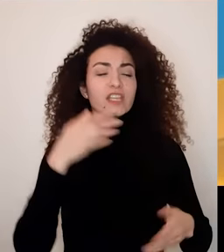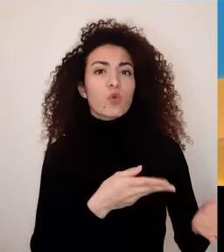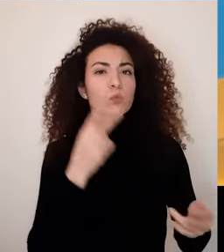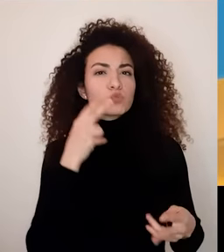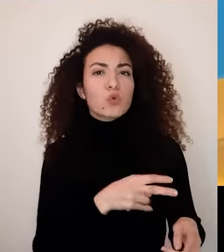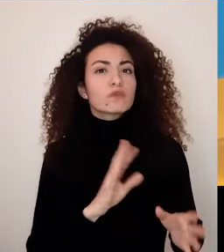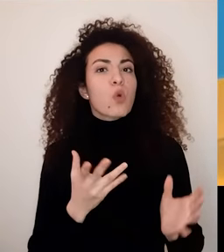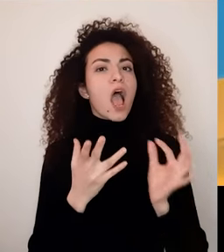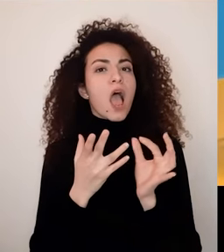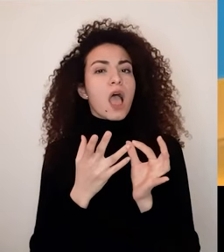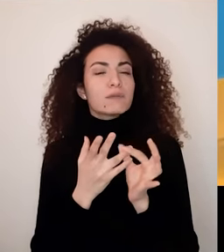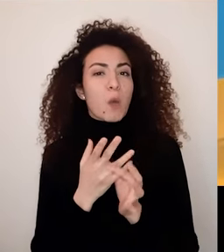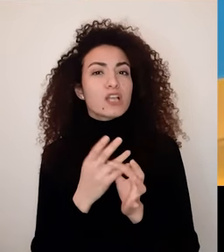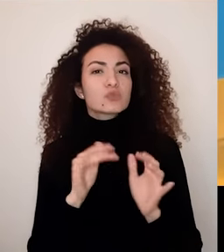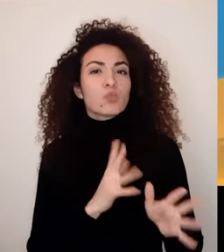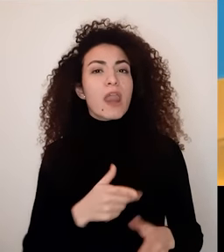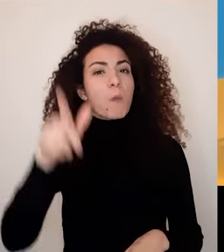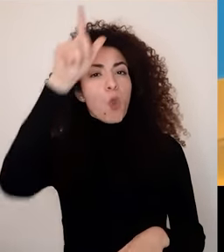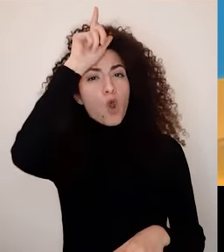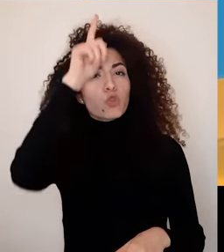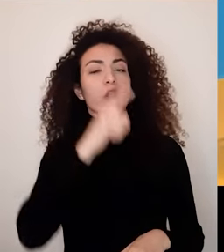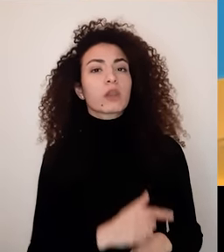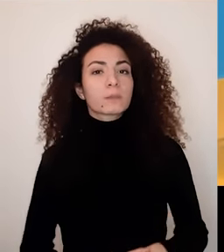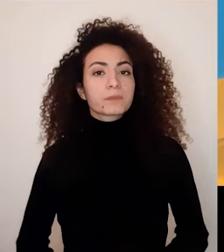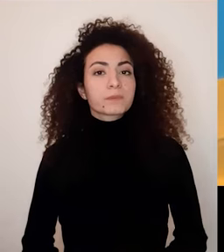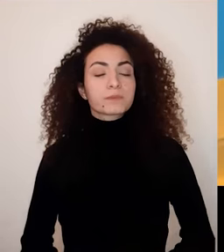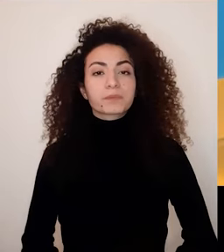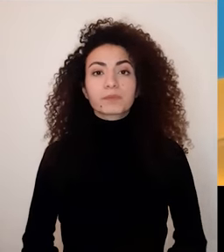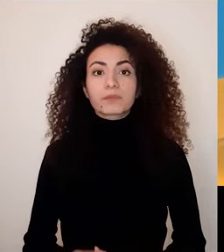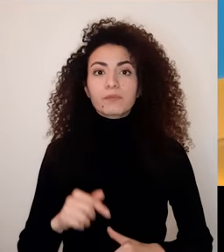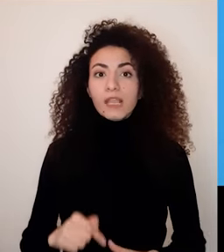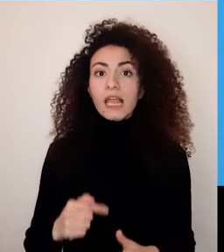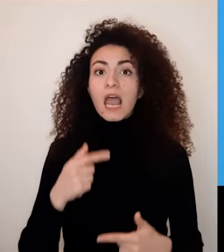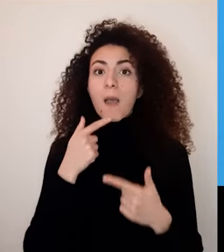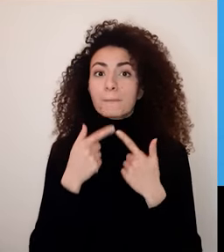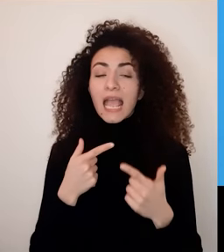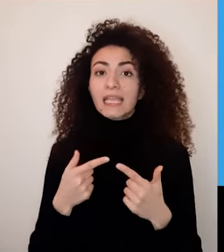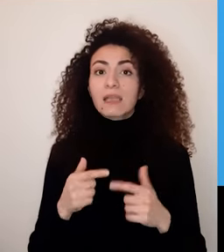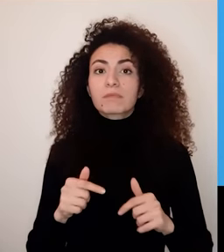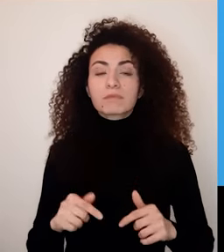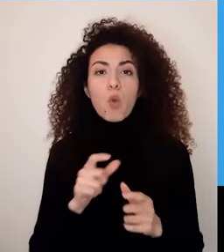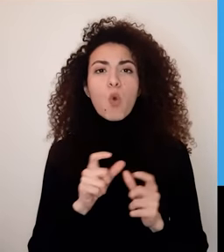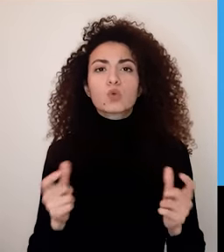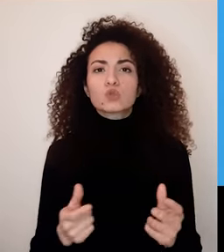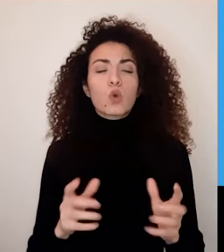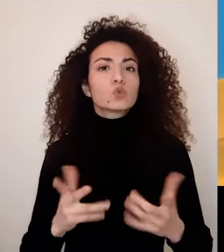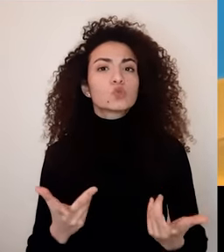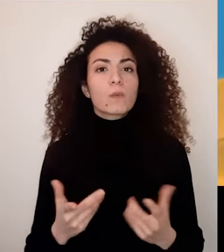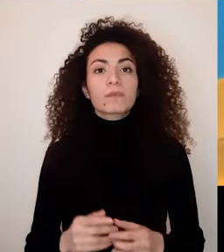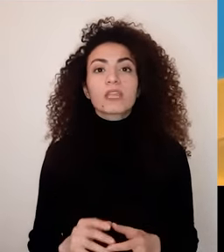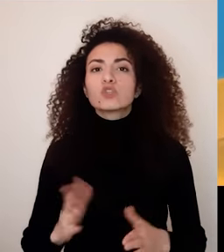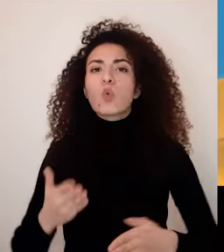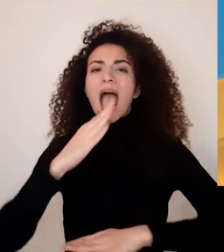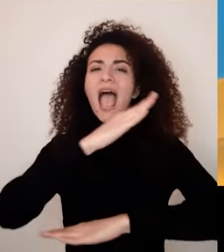الأردن بالملحق عن زواج الأشخاص دوي الإعاقة والتحديات اللي بواجهوها إذن رح نستعرض هذا الأسبوع